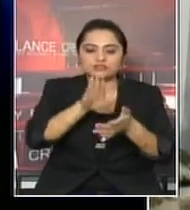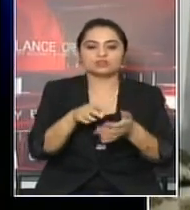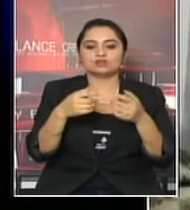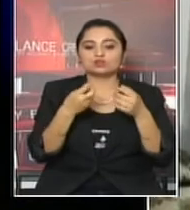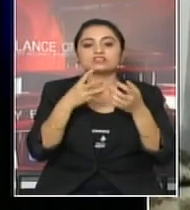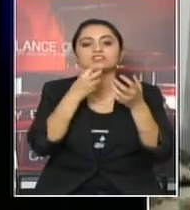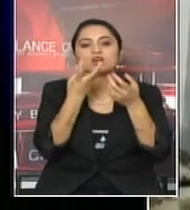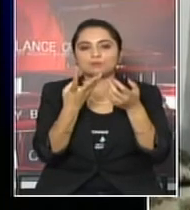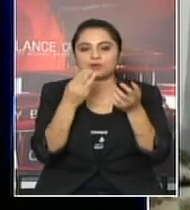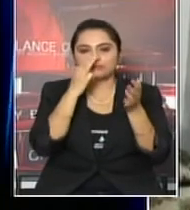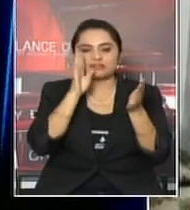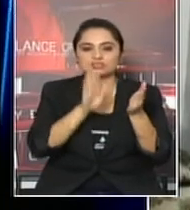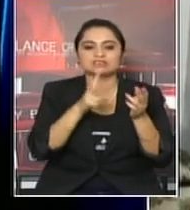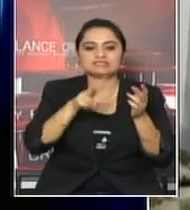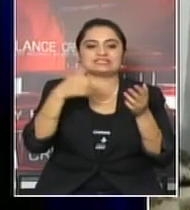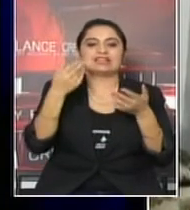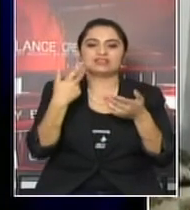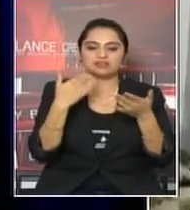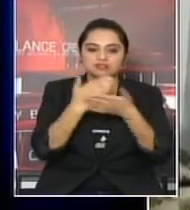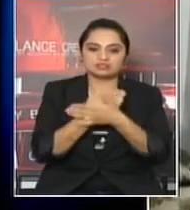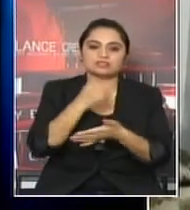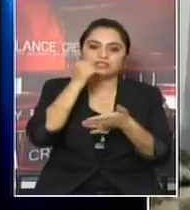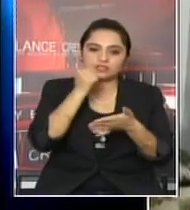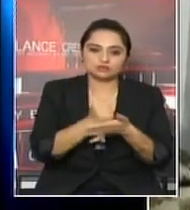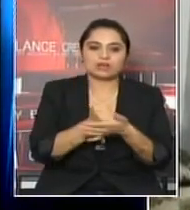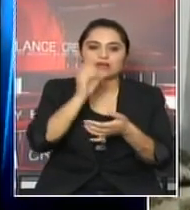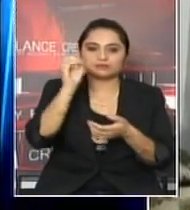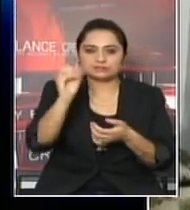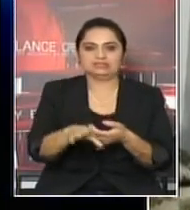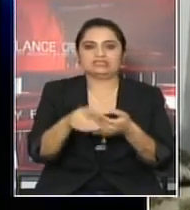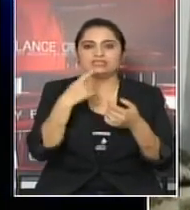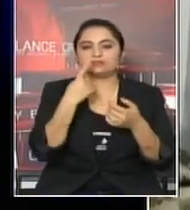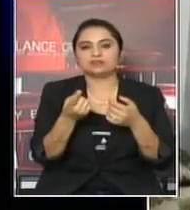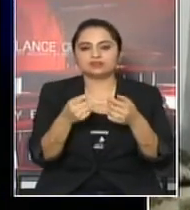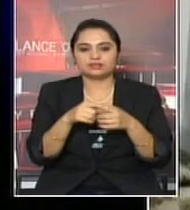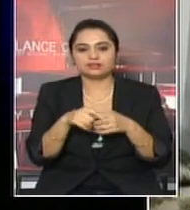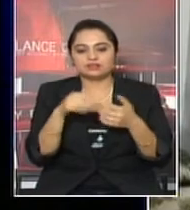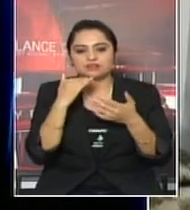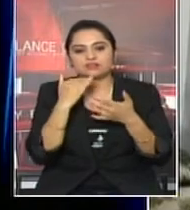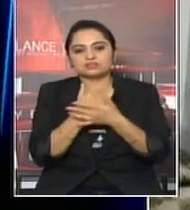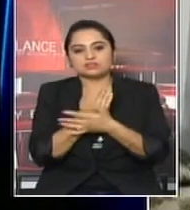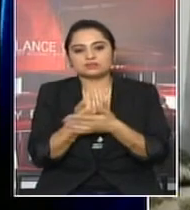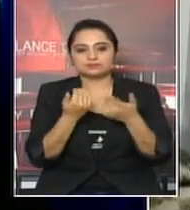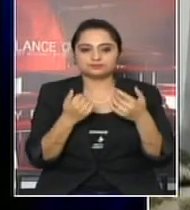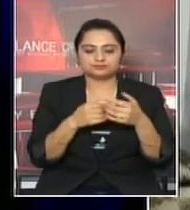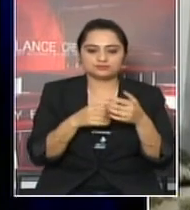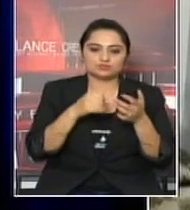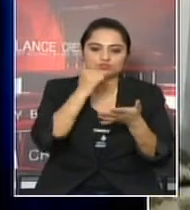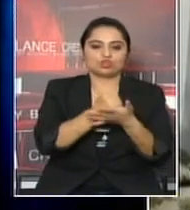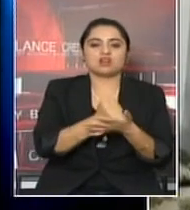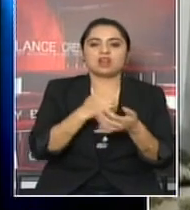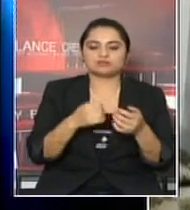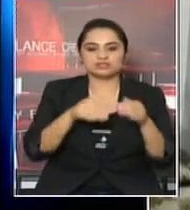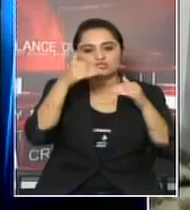पती नमर मा रहे को छा, रत्यसलेक पसरी मद्दान गरने, मद्दाता अरले कसरी सो सिख सिन्न लाउने,